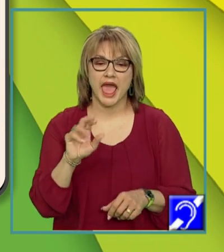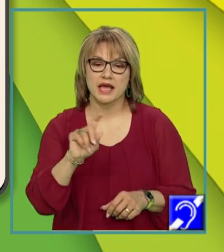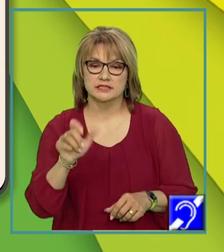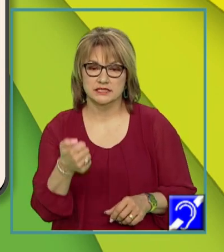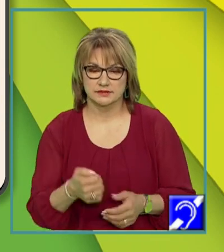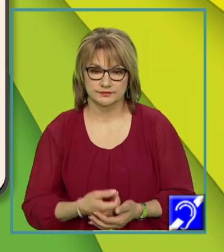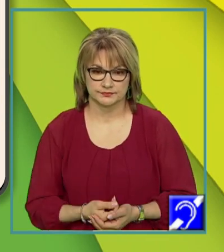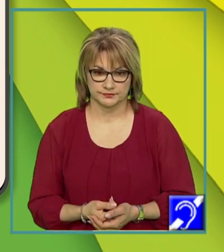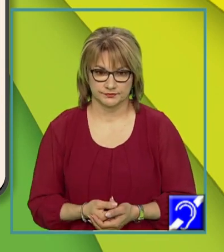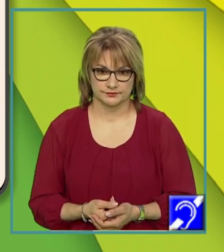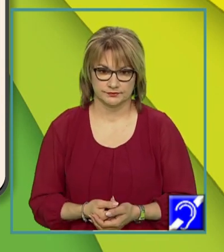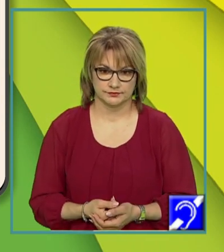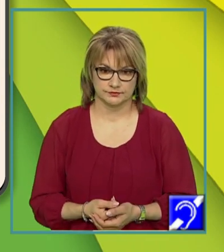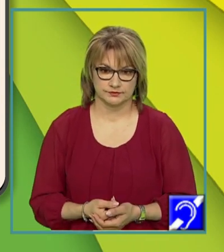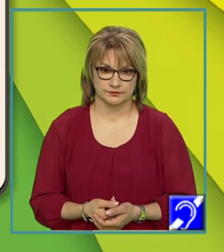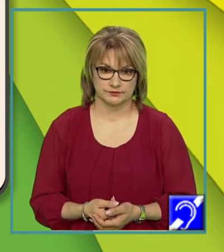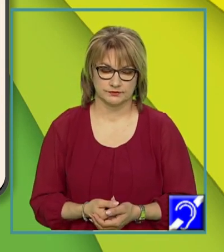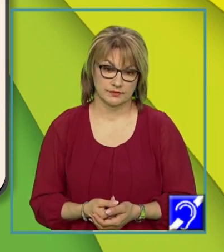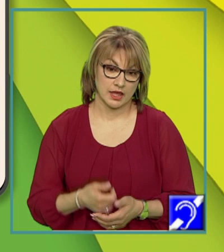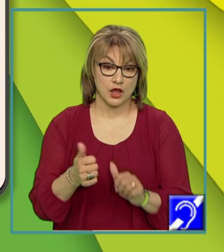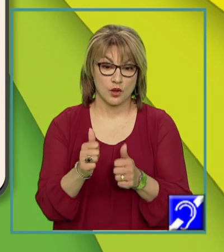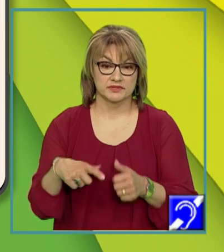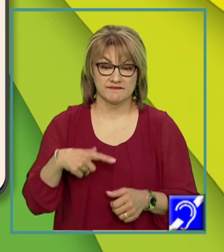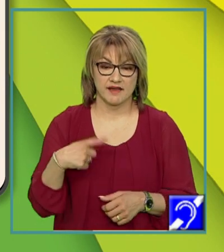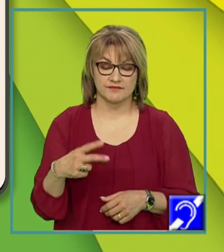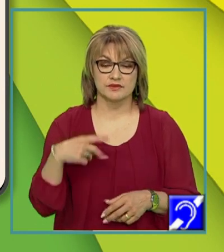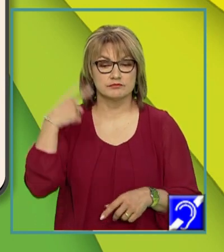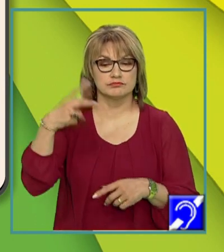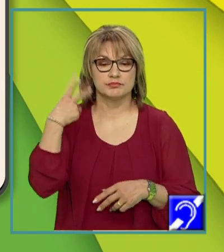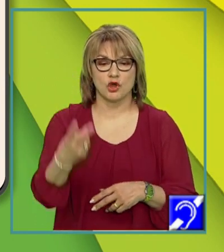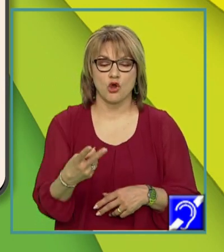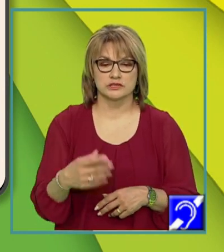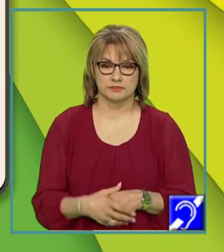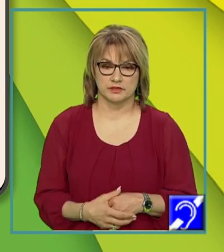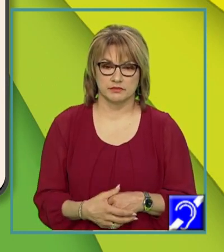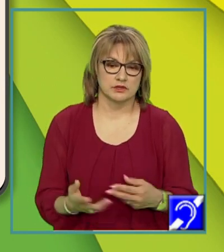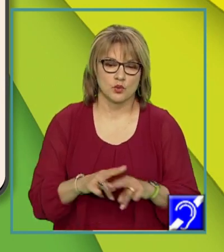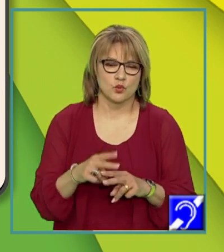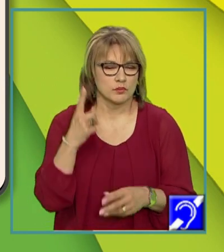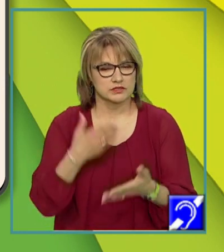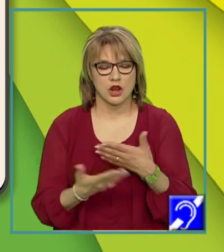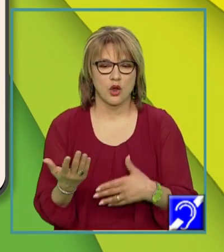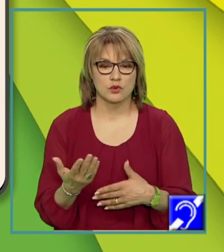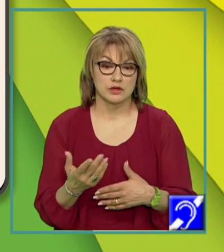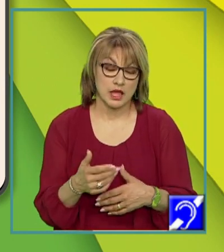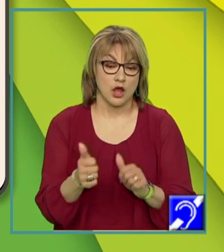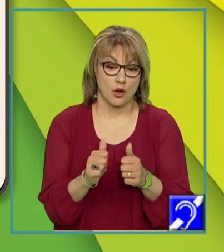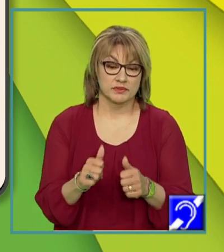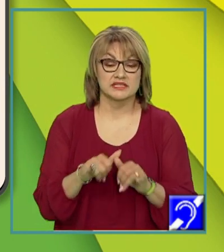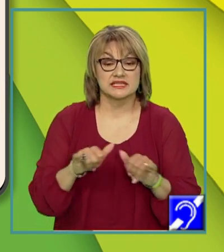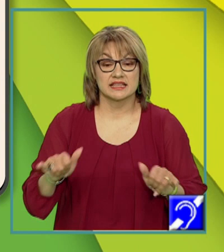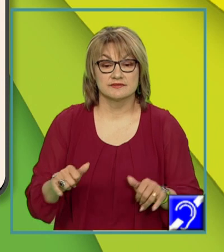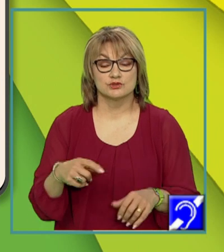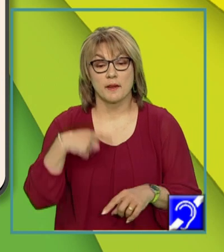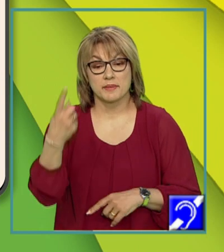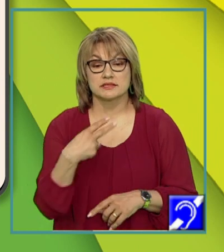Durează 10 minute. Competiția va fi peste două săptămâni. Cum am putea să spunem? Competiția se va desfășura